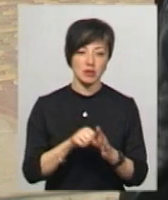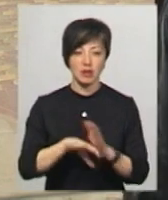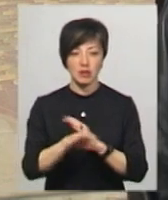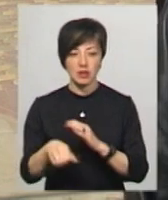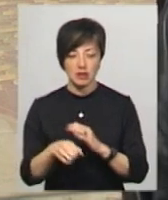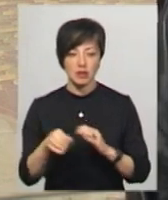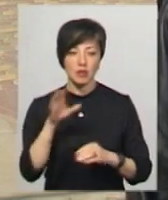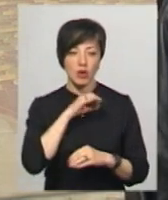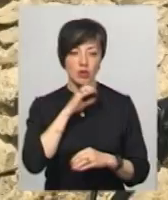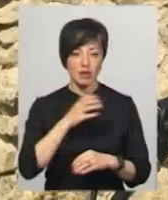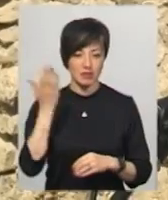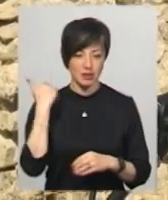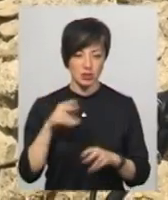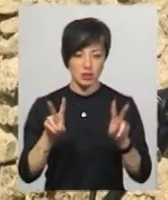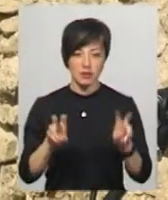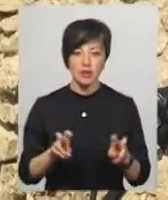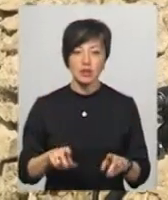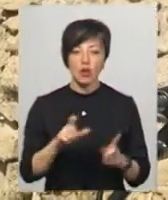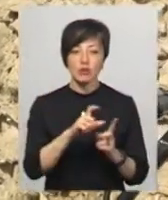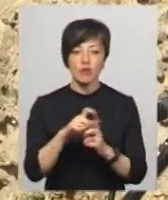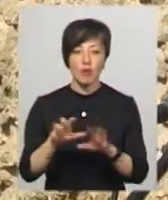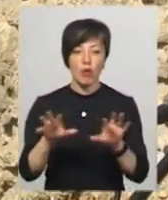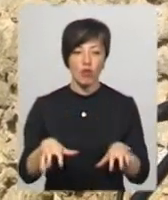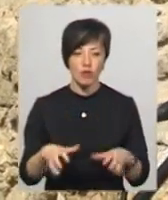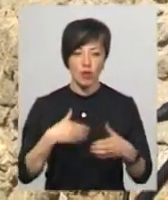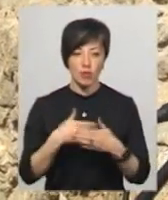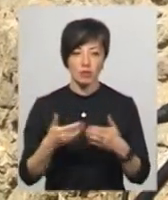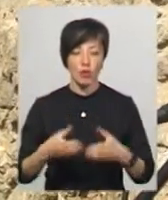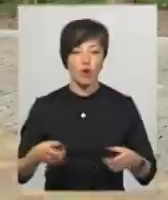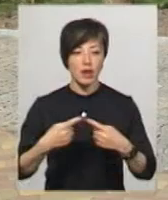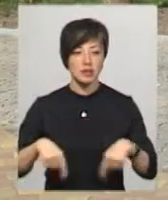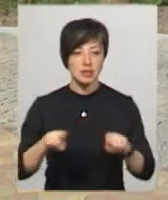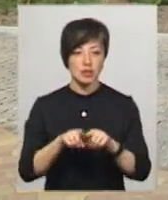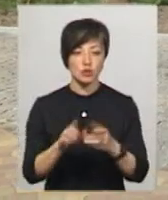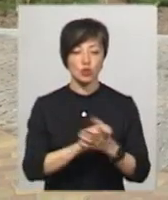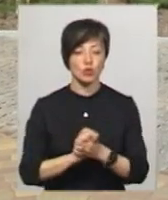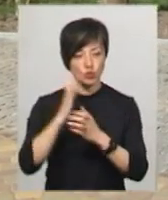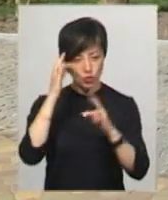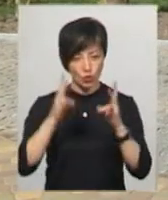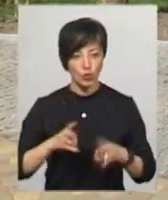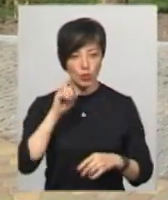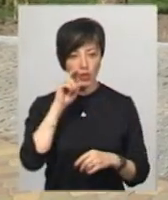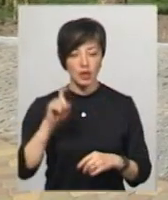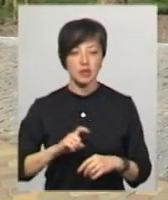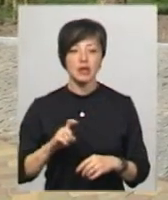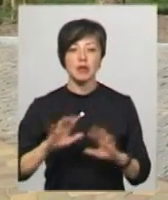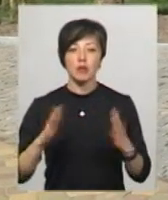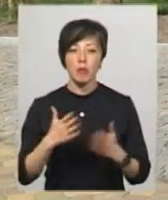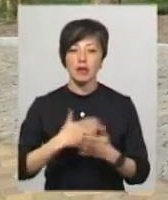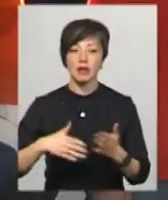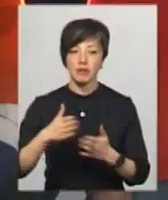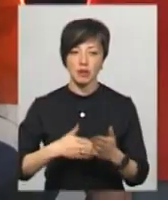мародерів, як вони то і називалися. За словами голови Летичівської громадської організації «Союз Чорнобиль України» Віктора Ніколайчука, на момент